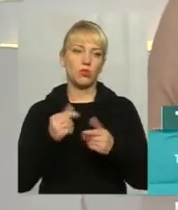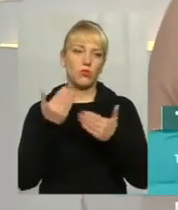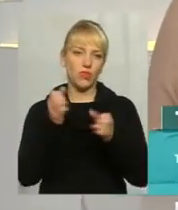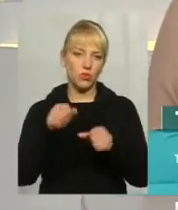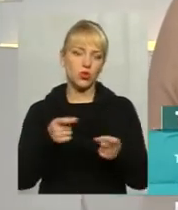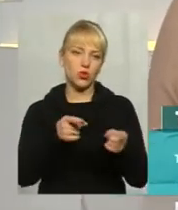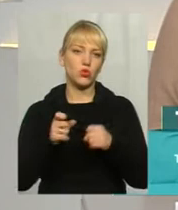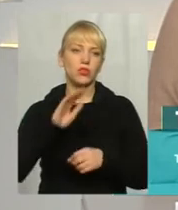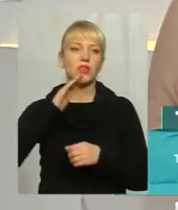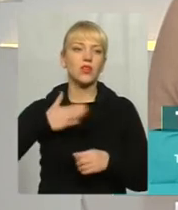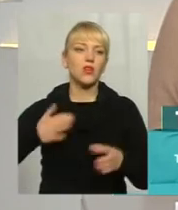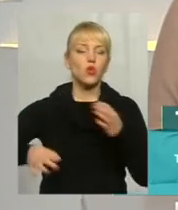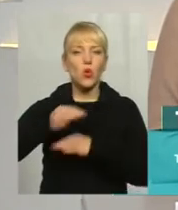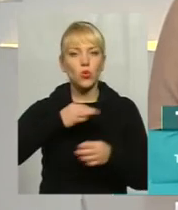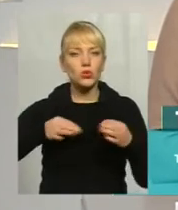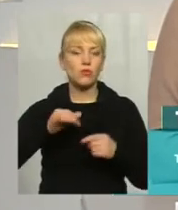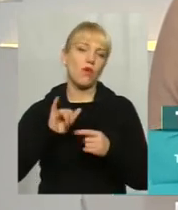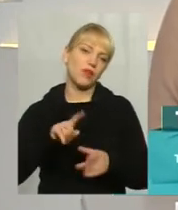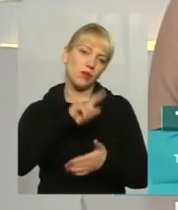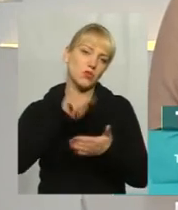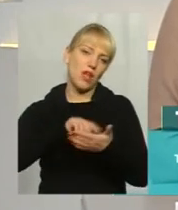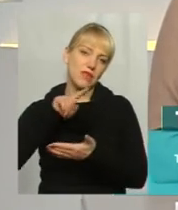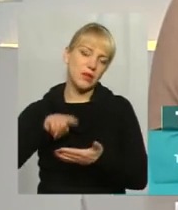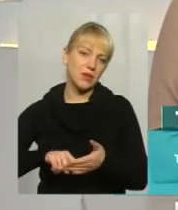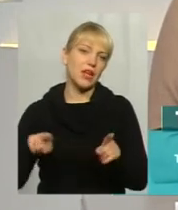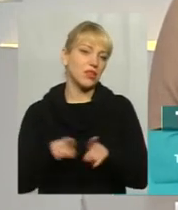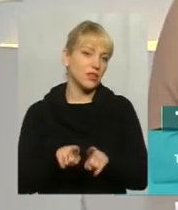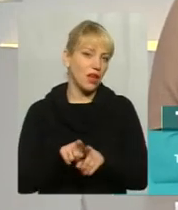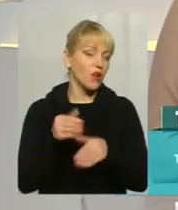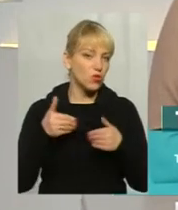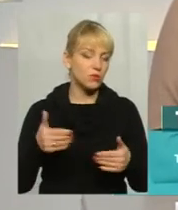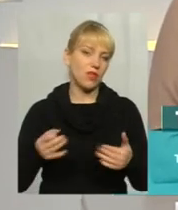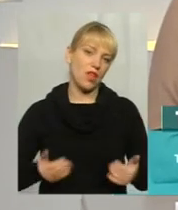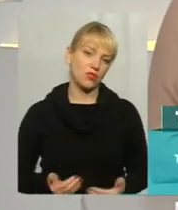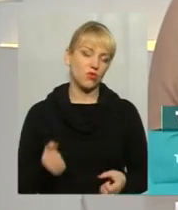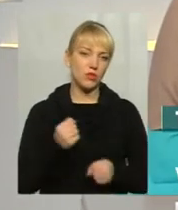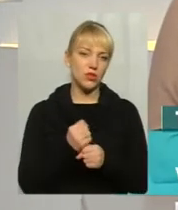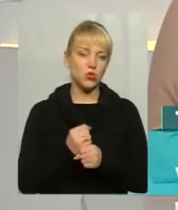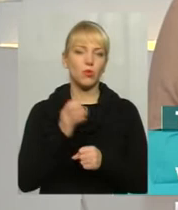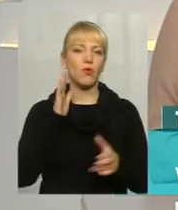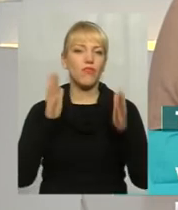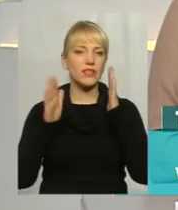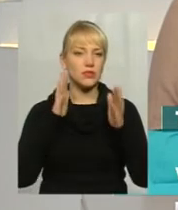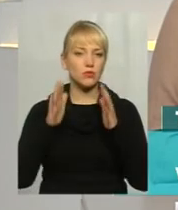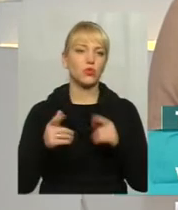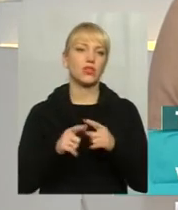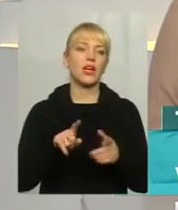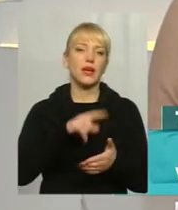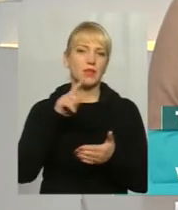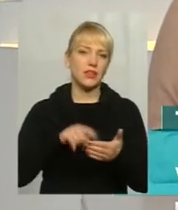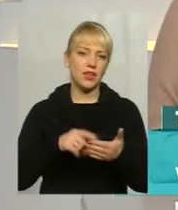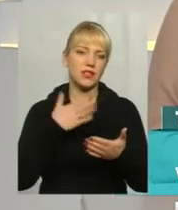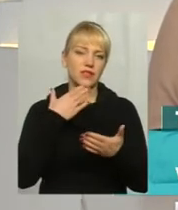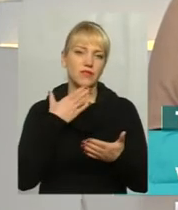долучитись до нашої розмови і поставити свої питання. Також ми наживо працюємо у соцмережі Facebook, тому ставте свої питання у